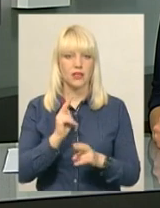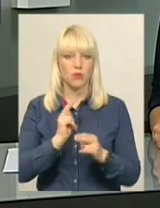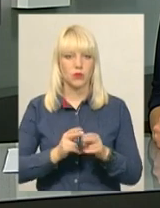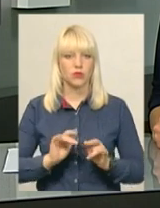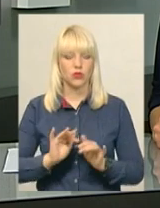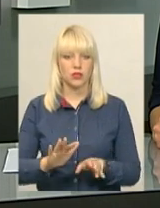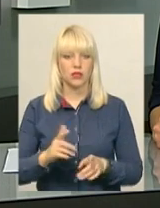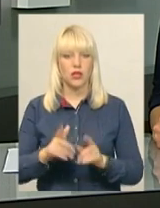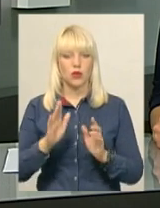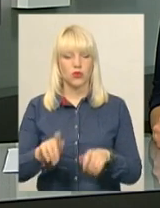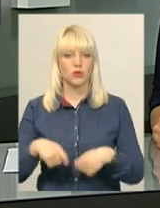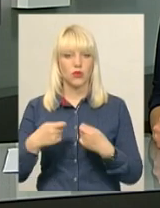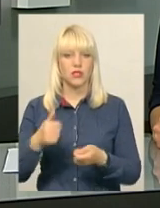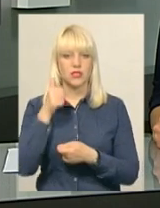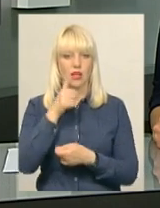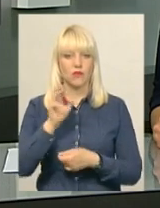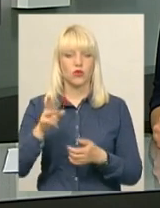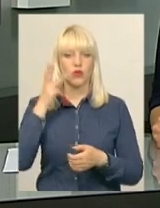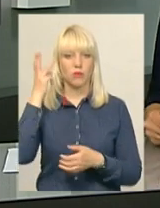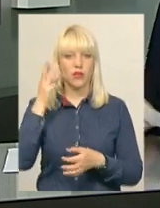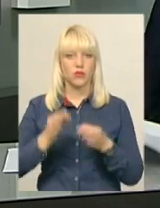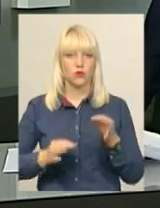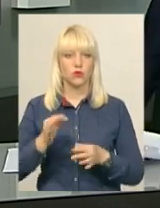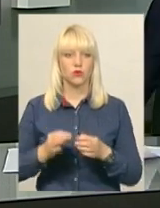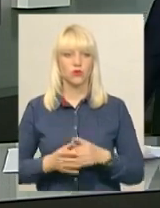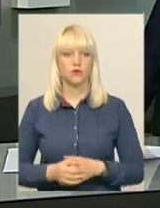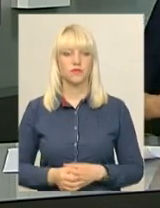гарнізону передадуть завтра до Хмельницького міськрайонного суду.